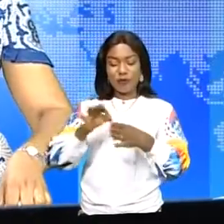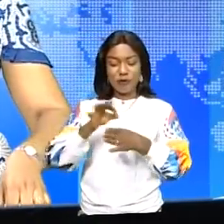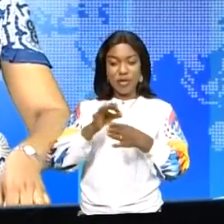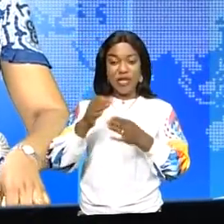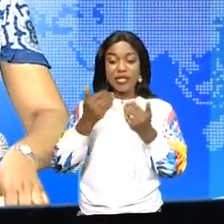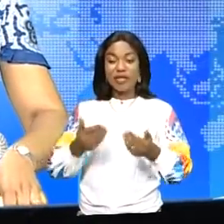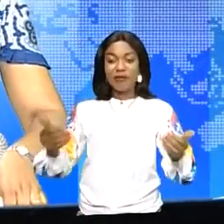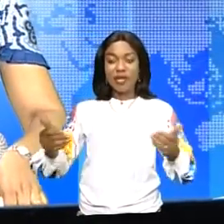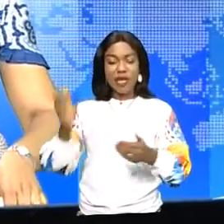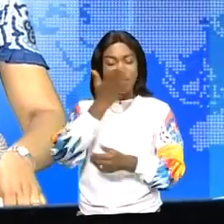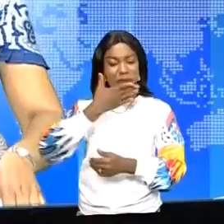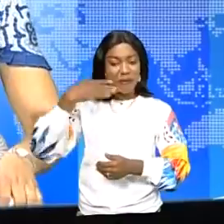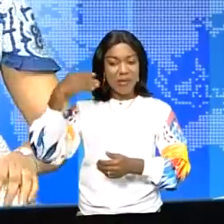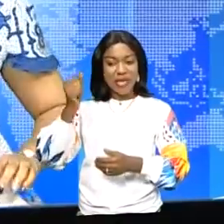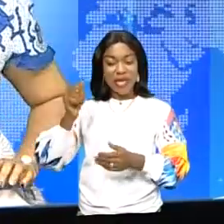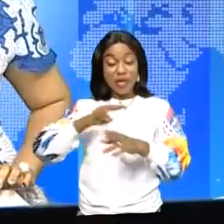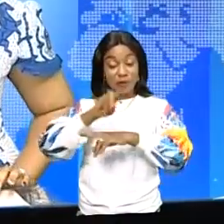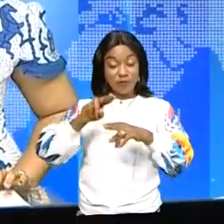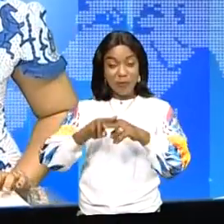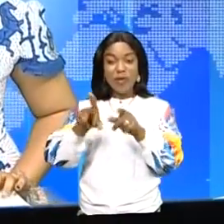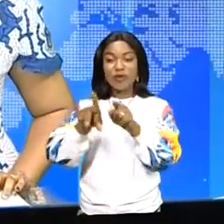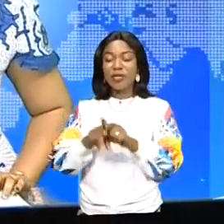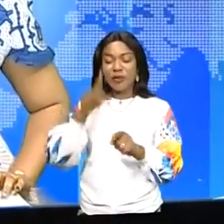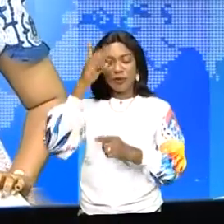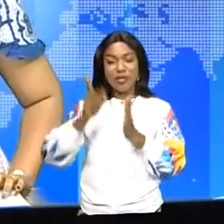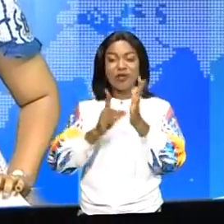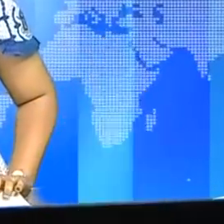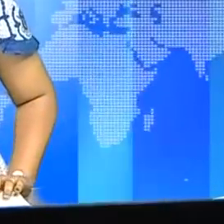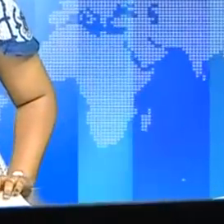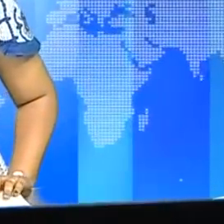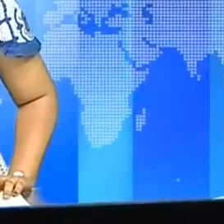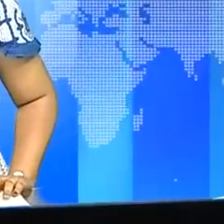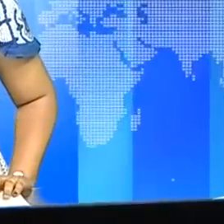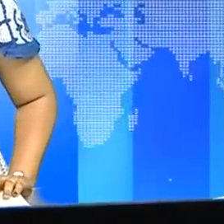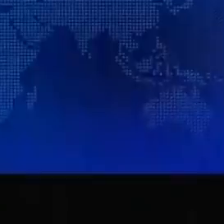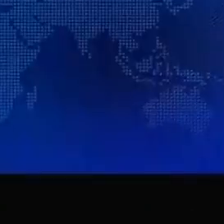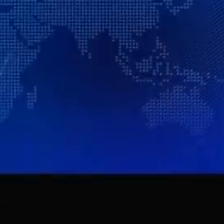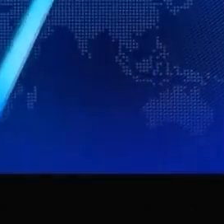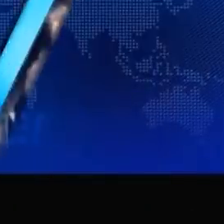conditions. Voilà tout pour le sommaire, le développement, c'est après cette pause.